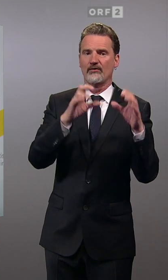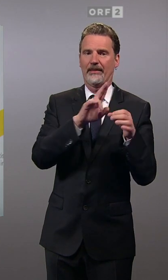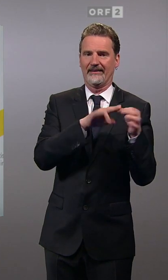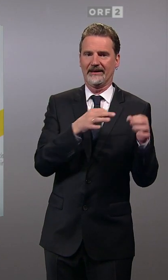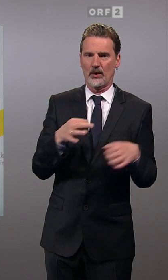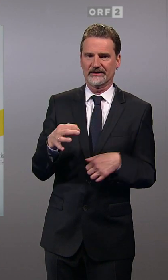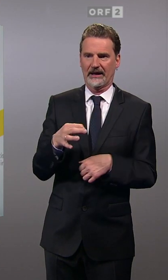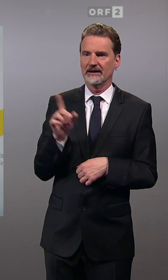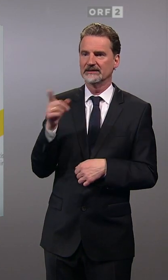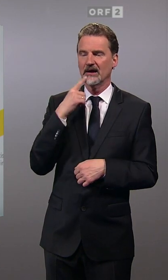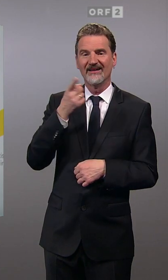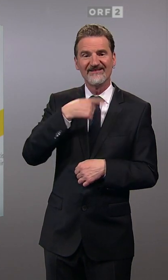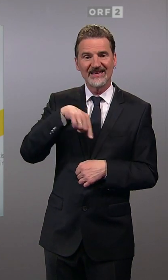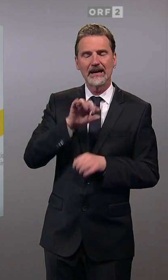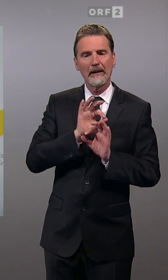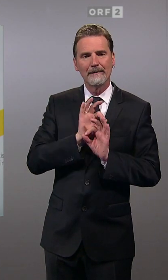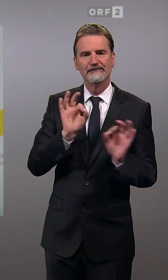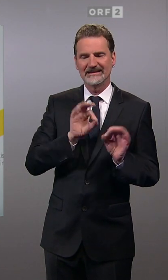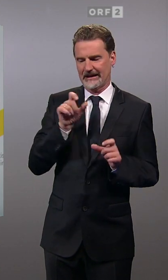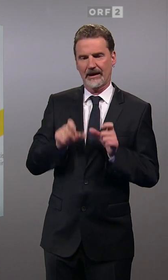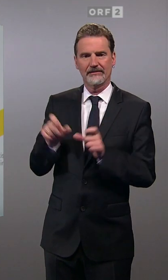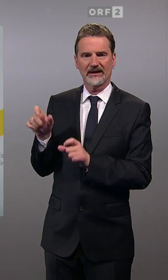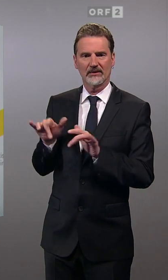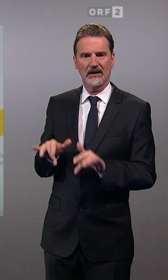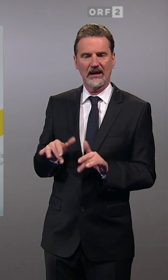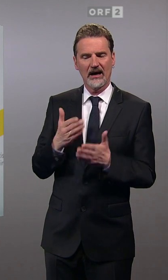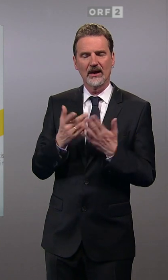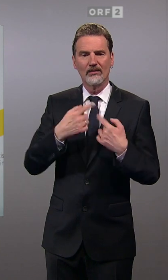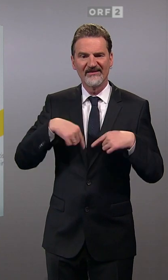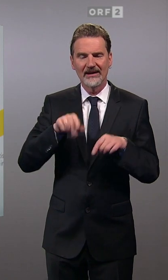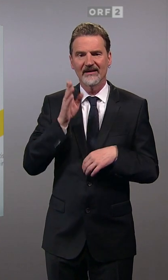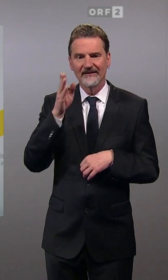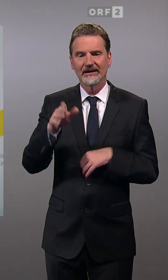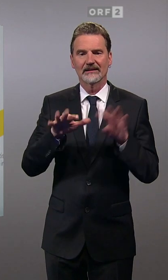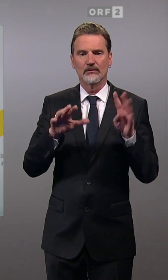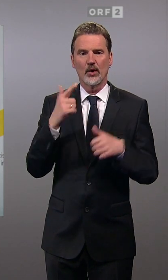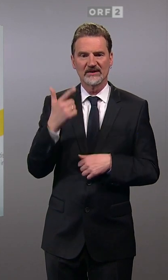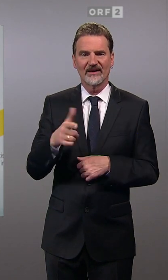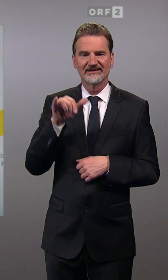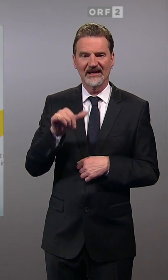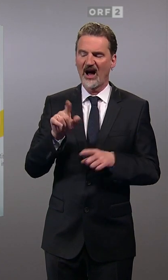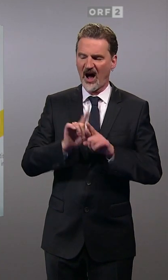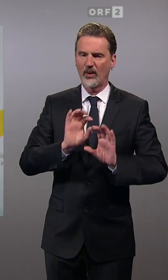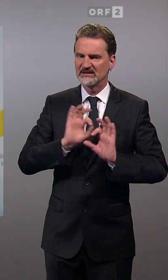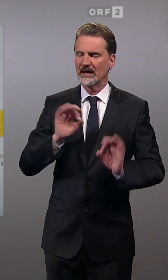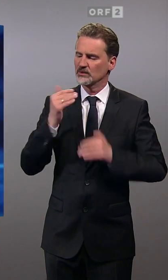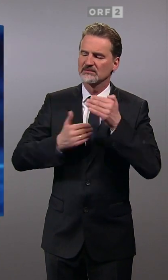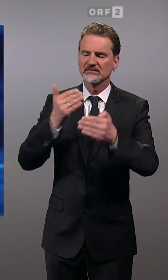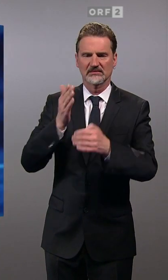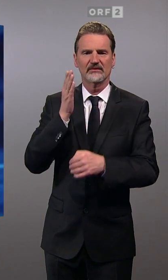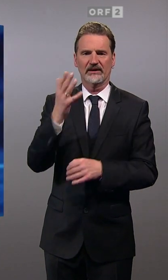Wir haben die besseren Einzelspieler und deswegen werden wir am 29. das Ding auch ordentlich rocken lieber genossen.